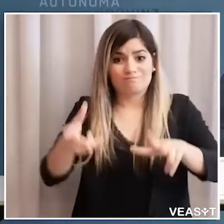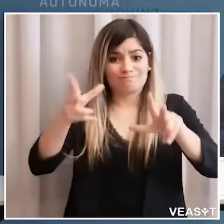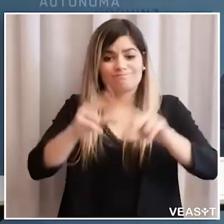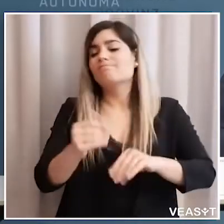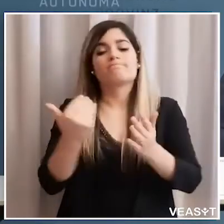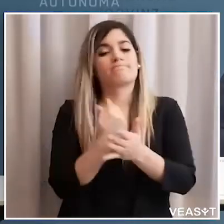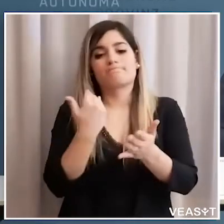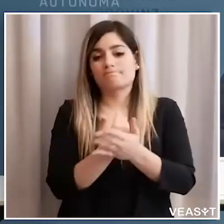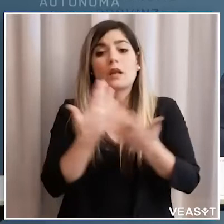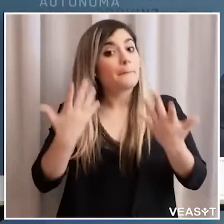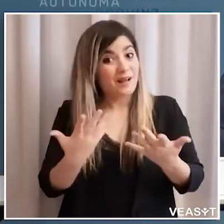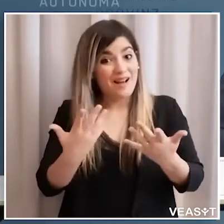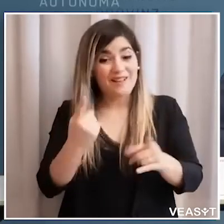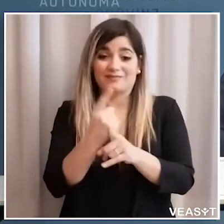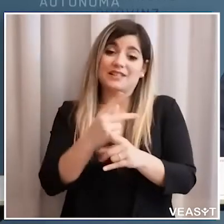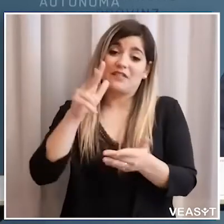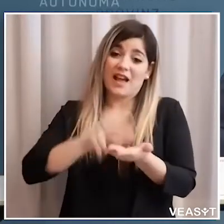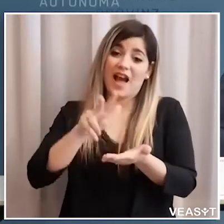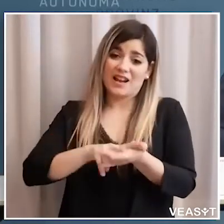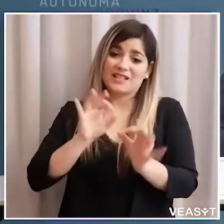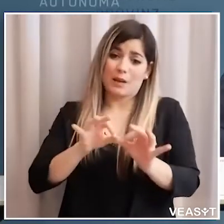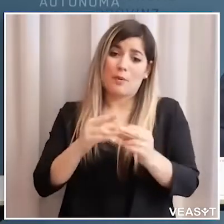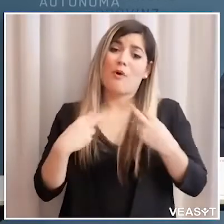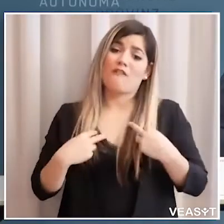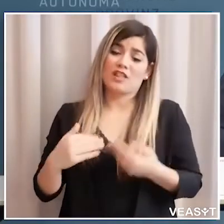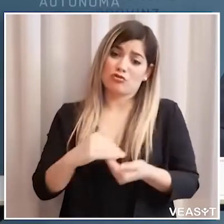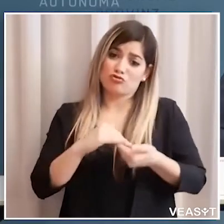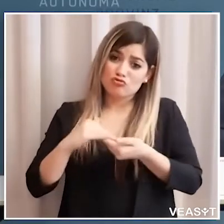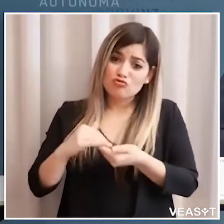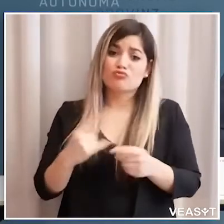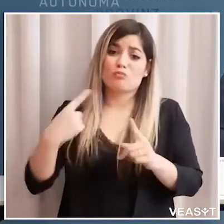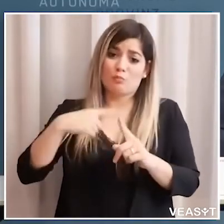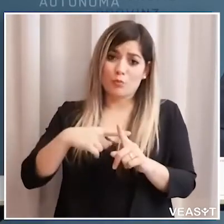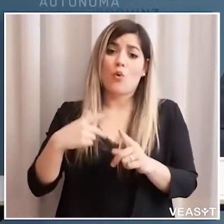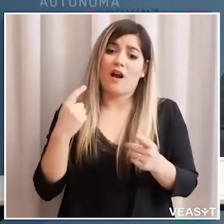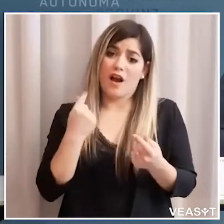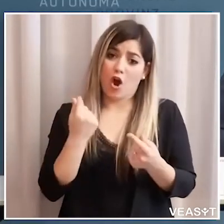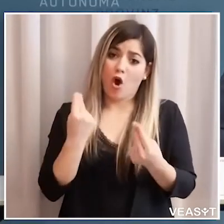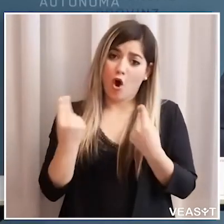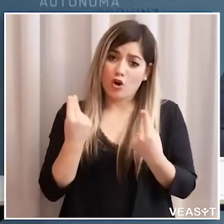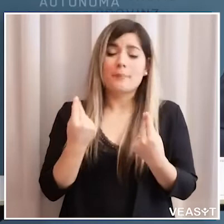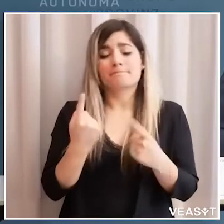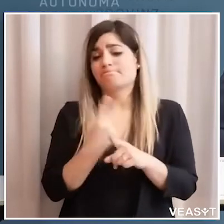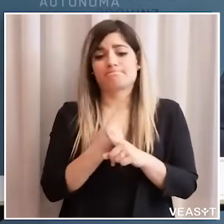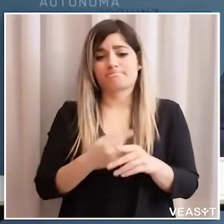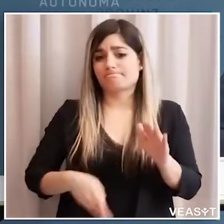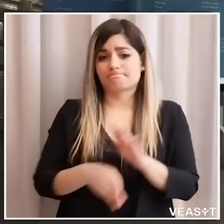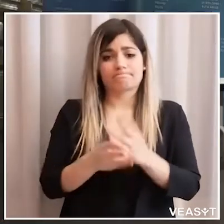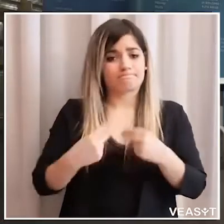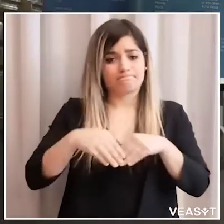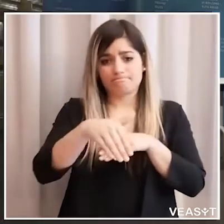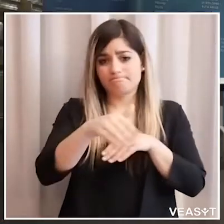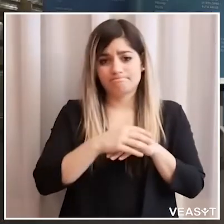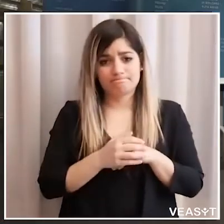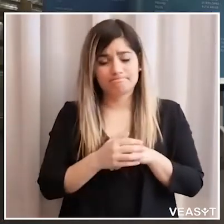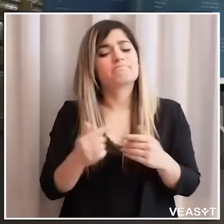dobbiamo garantire anche che la vita sociale ed economica possa ripartire ecco questa è la